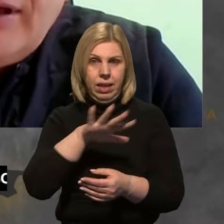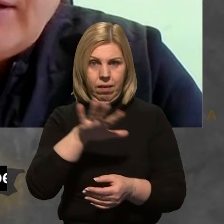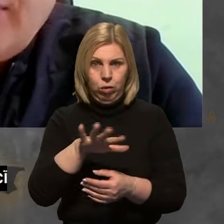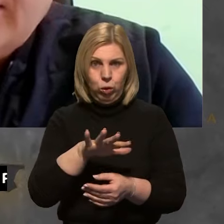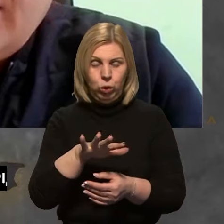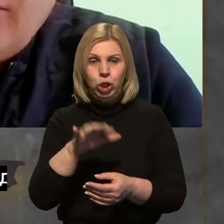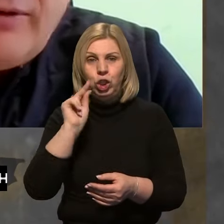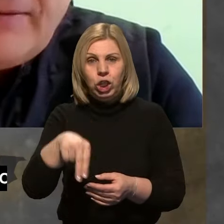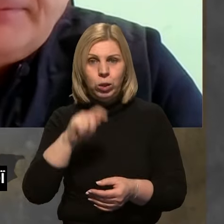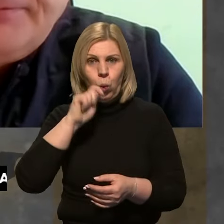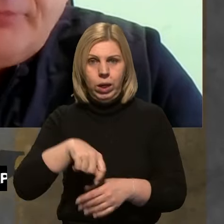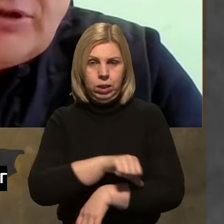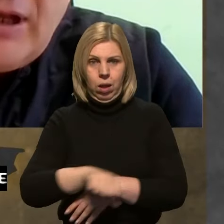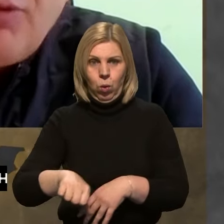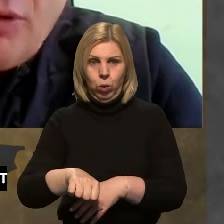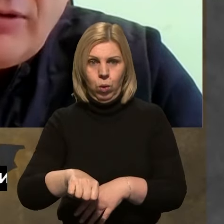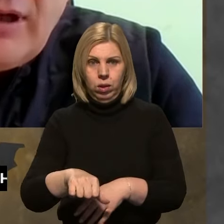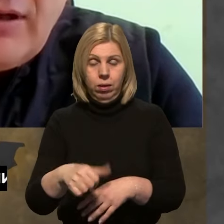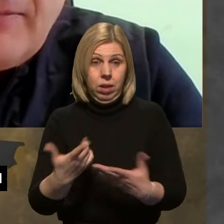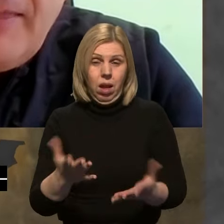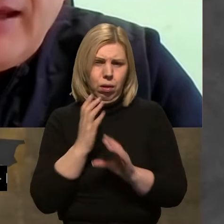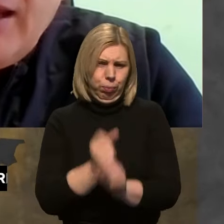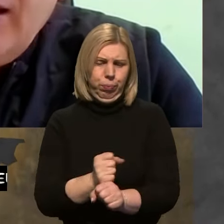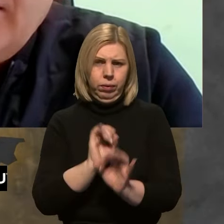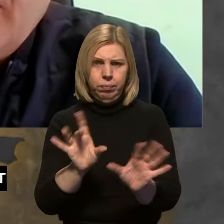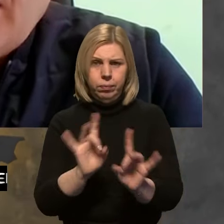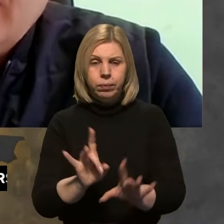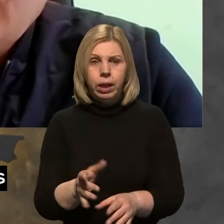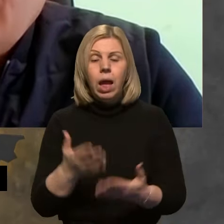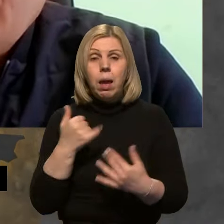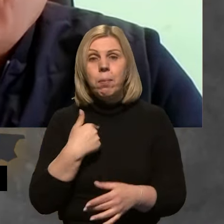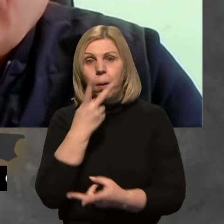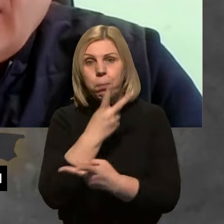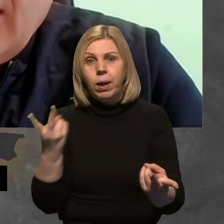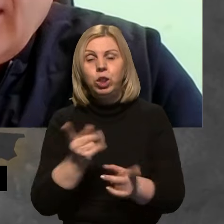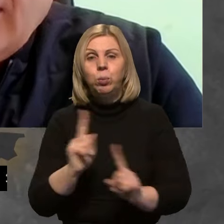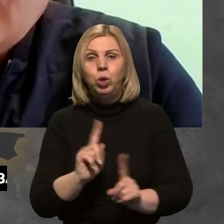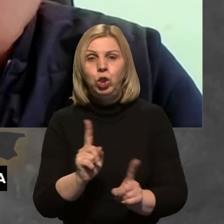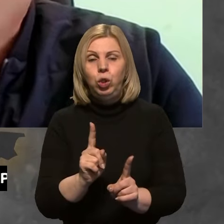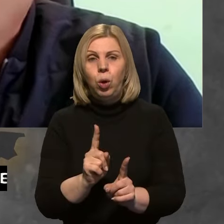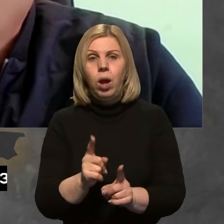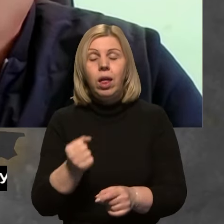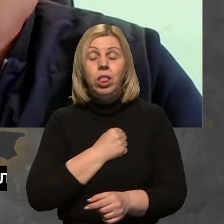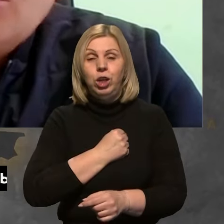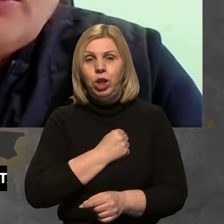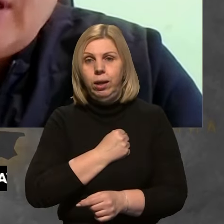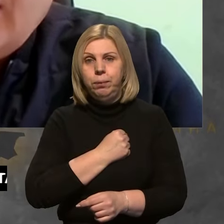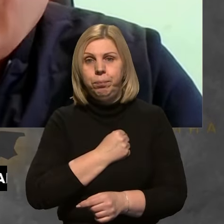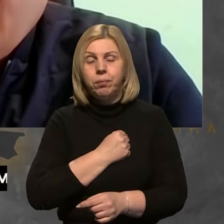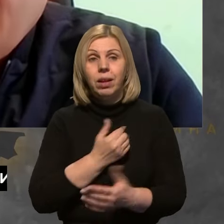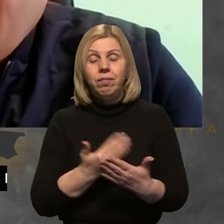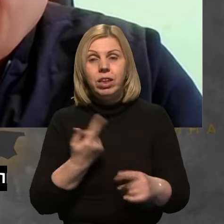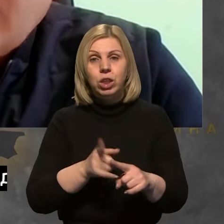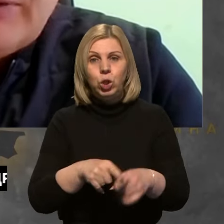через українські кордони. Ну, це як коротко так. І ми бачимо з вами, що, на жаль, від цього